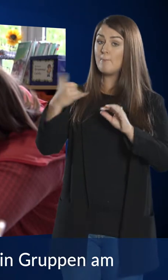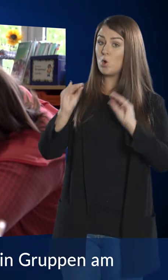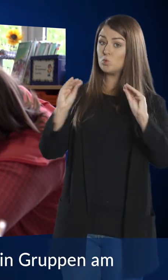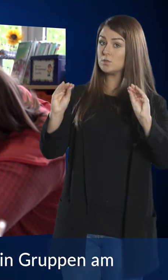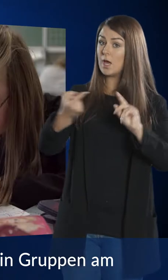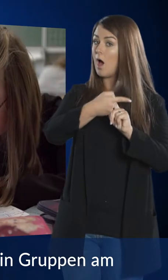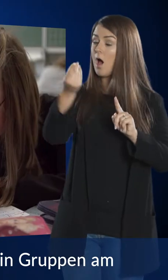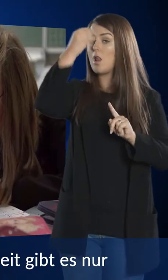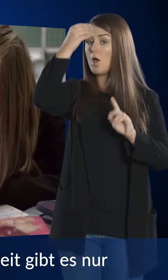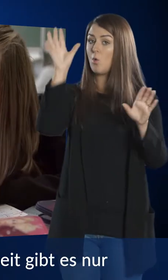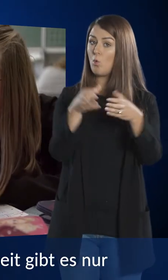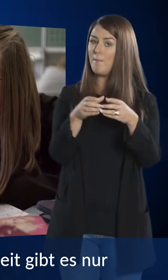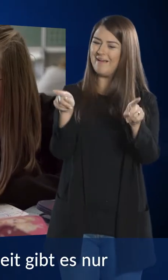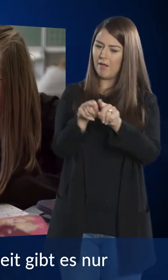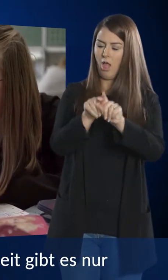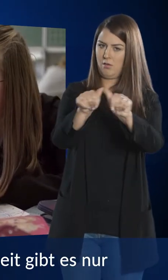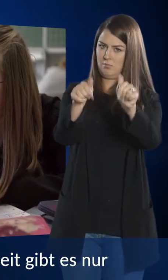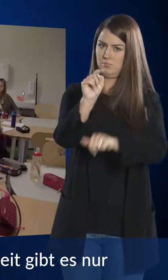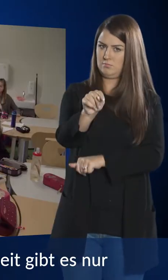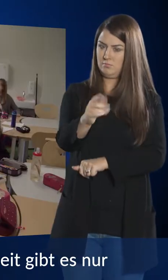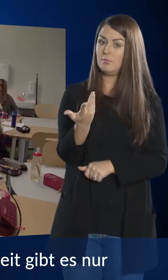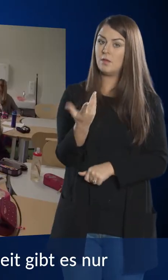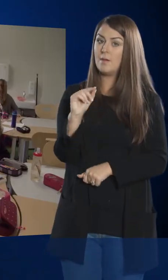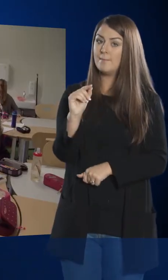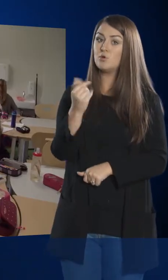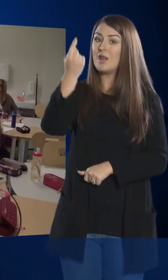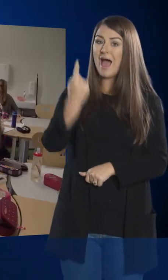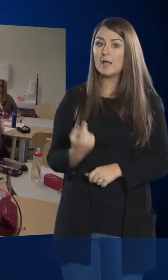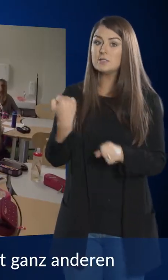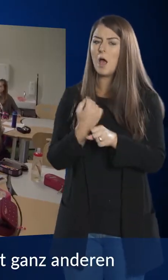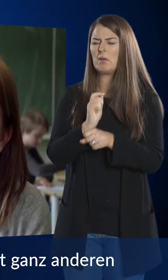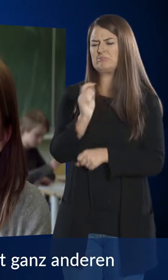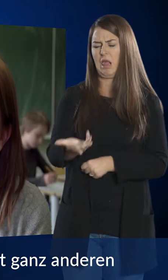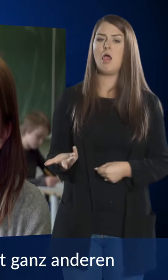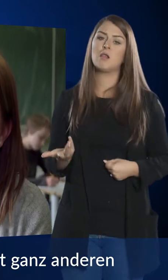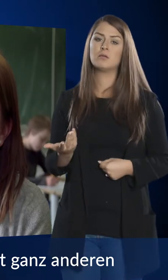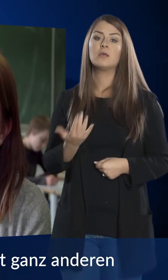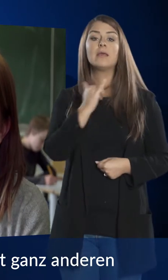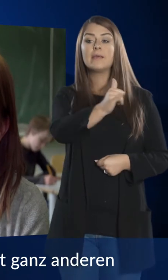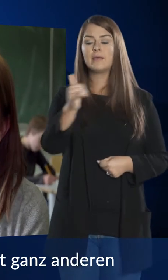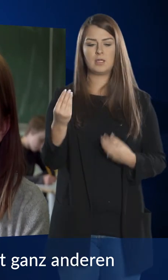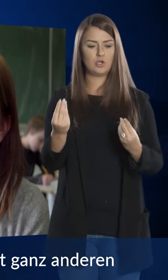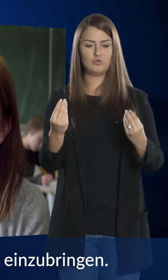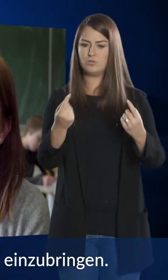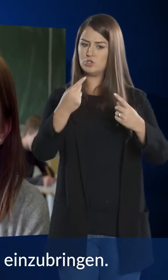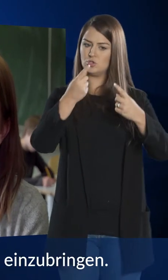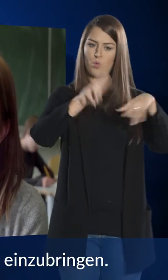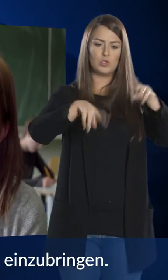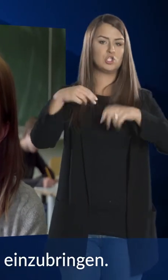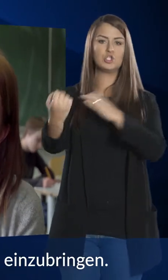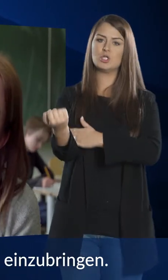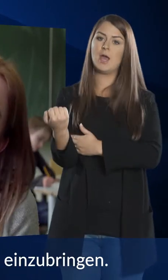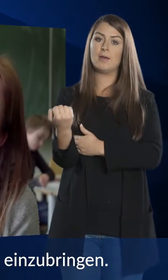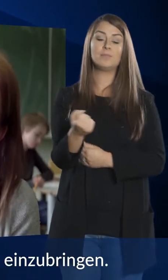lernen alle in Gruppen am gleichen Gegenstand. Einzelarbeit gibt es nur selten. In jeder Gruppe sitzt jemand mit ganz anderen Stärken.